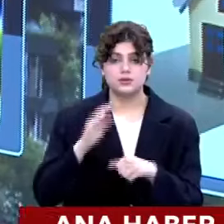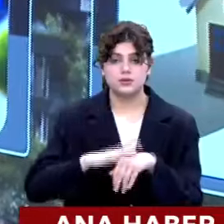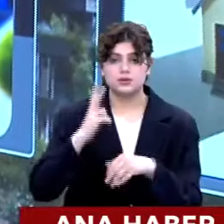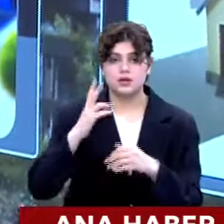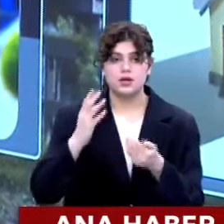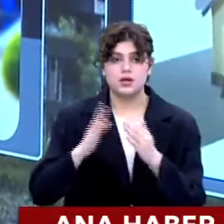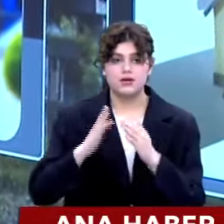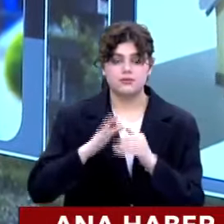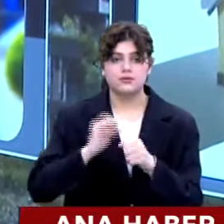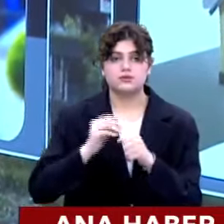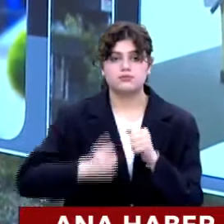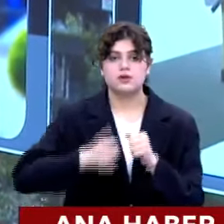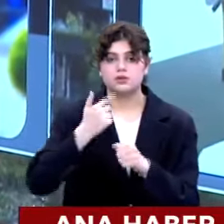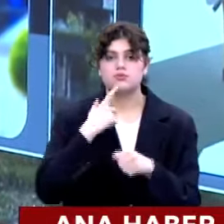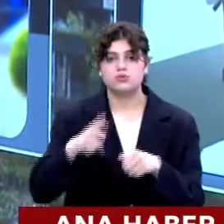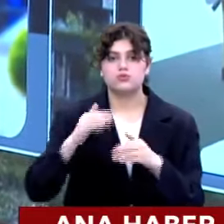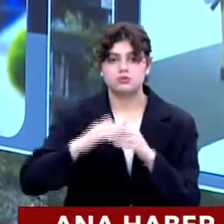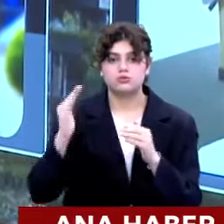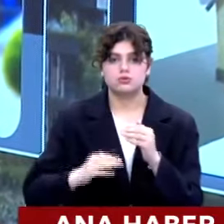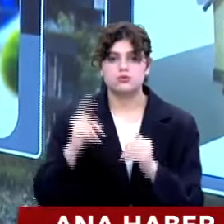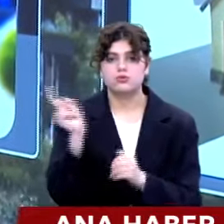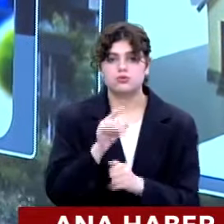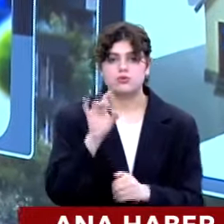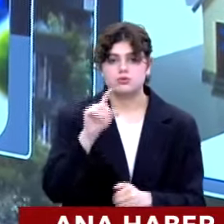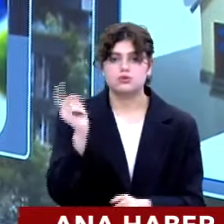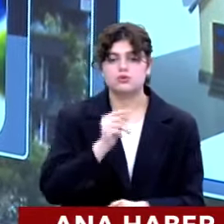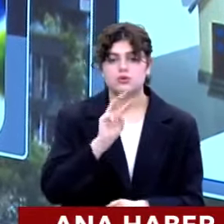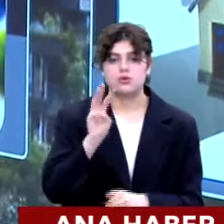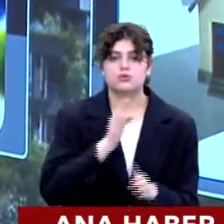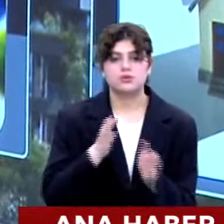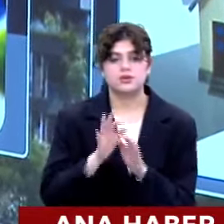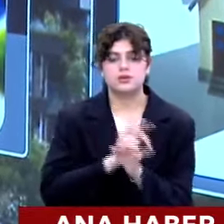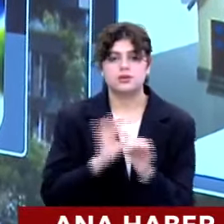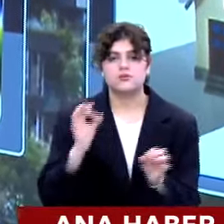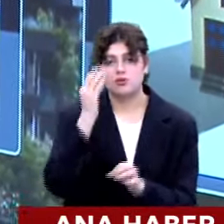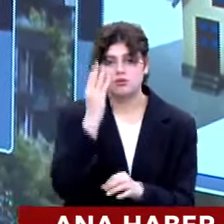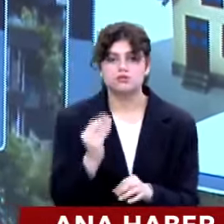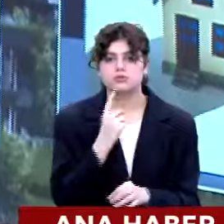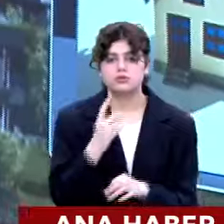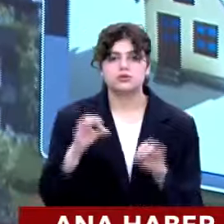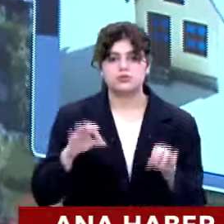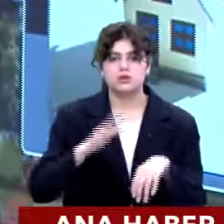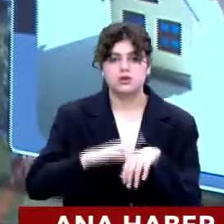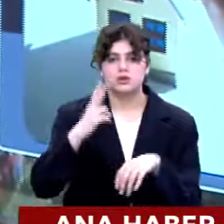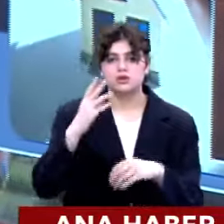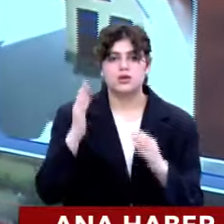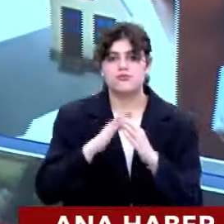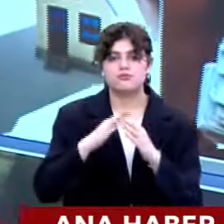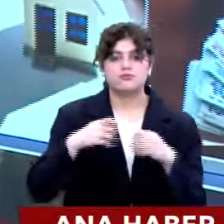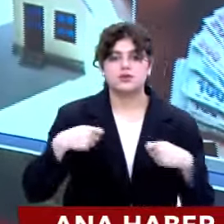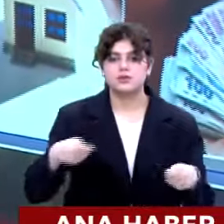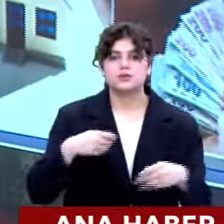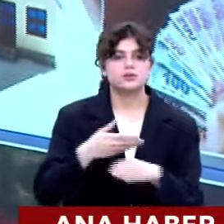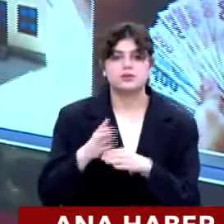gayrimenkul sektörü yetkilileri bu düşüşün %15 ile %30 aralığında gerçekleştirilere dikkat çekiyor. Şimdi ikinci el konut fiyatları neden